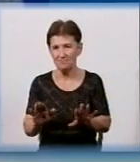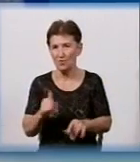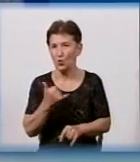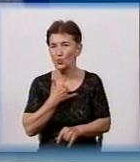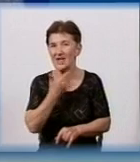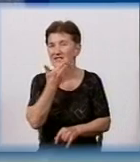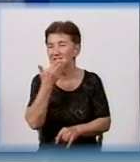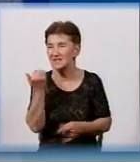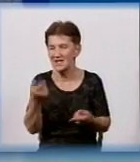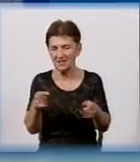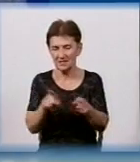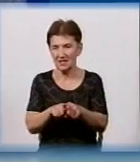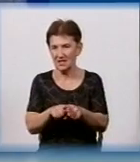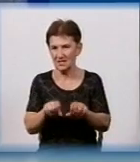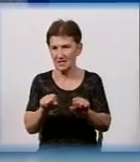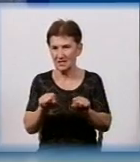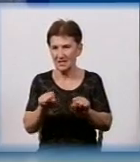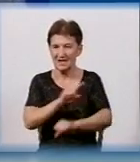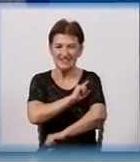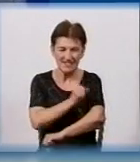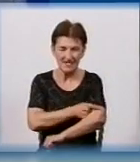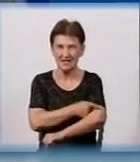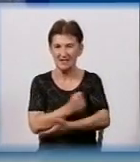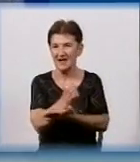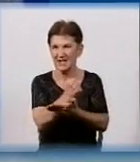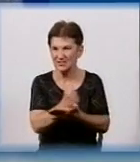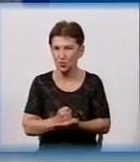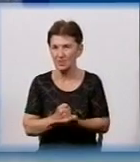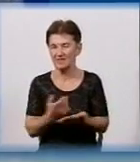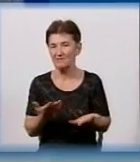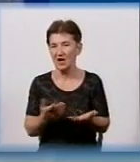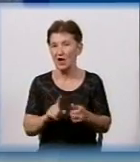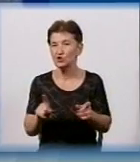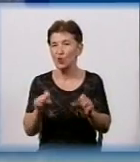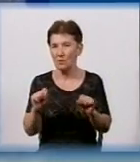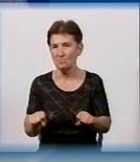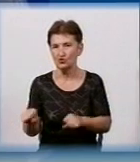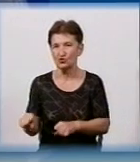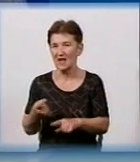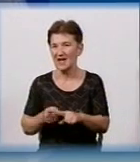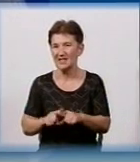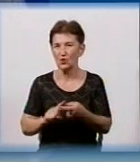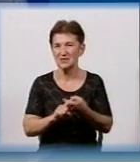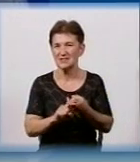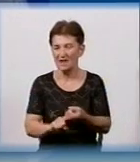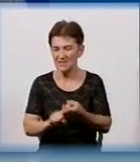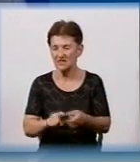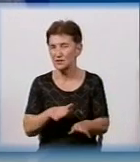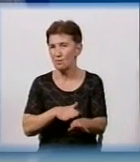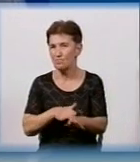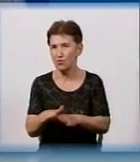тех ресурсів, немає тех сил, які можна... І взагалі це завістить полностью від